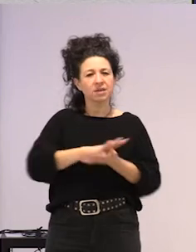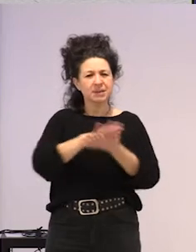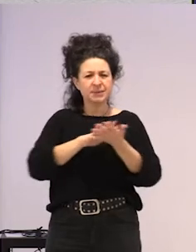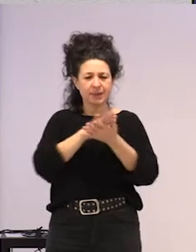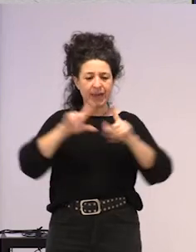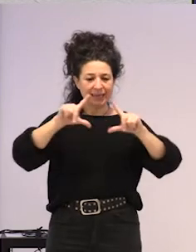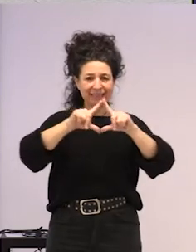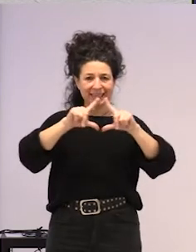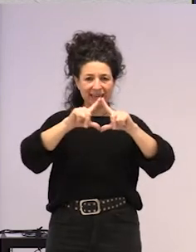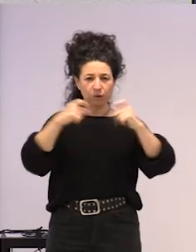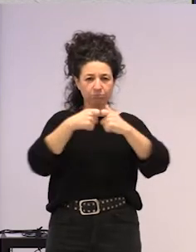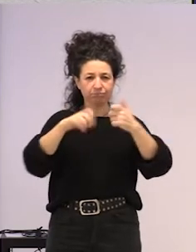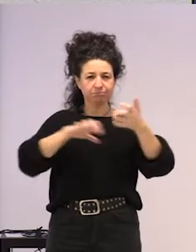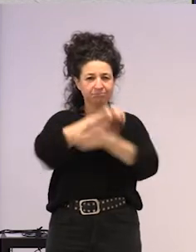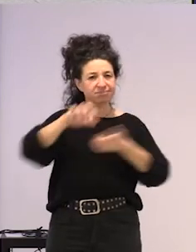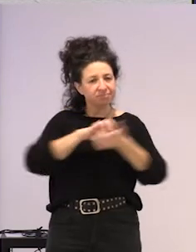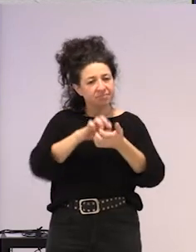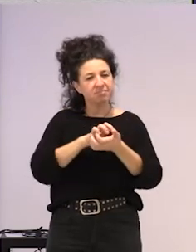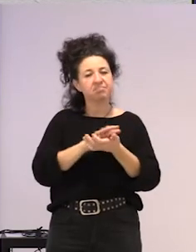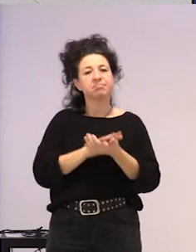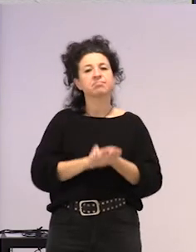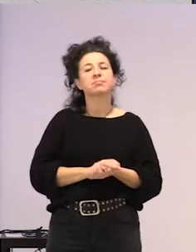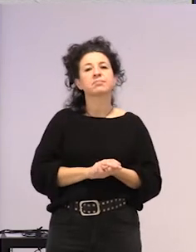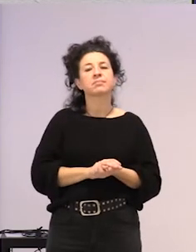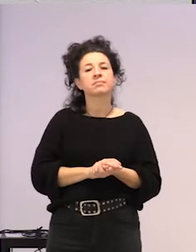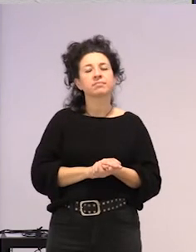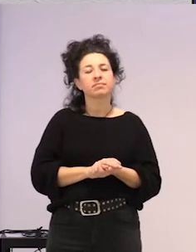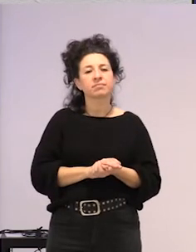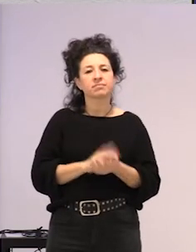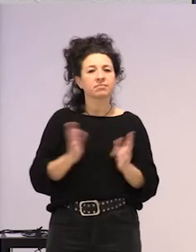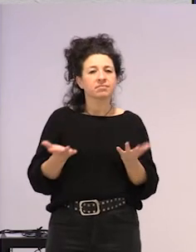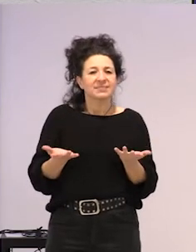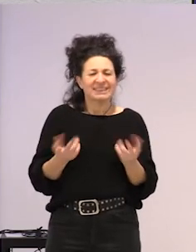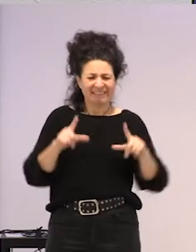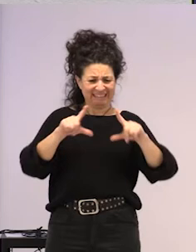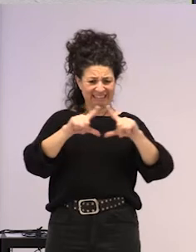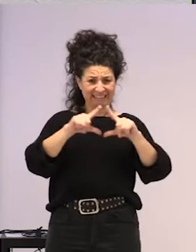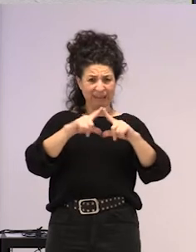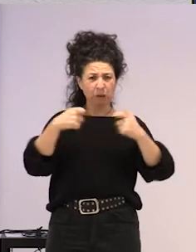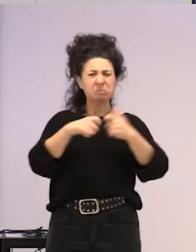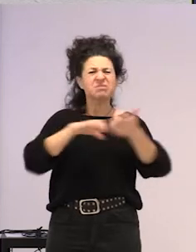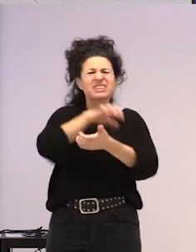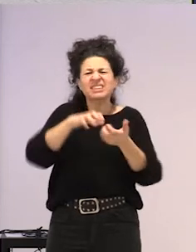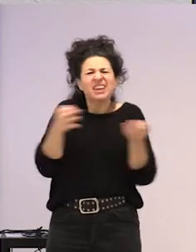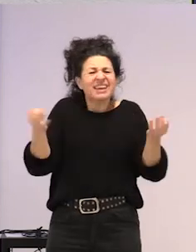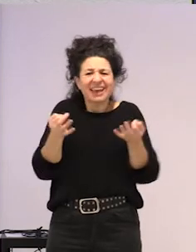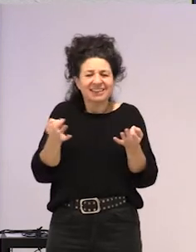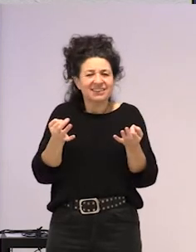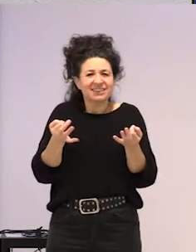inguruan itzegin godu gu, eta, zego, bueno, zede montredau, ez, zere inguruan,